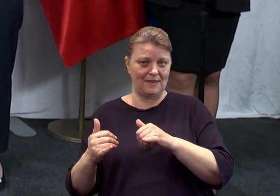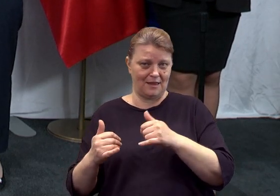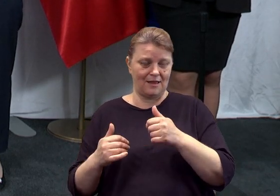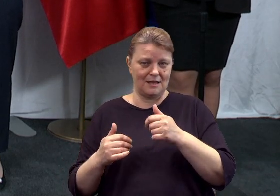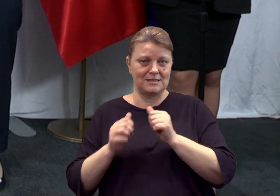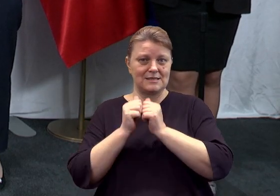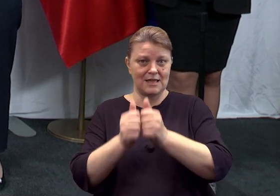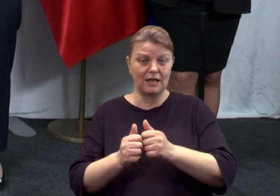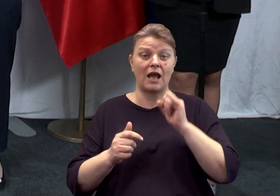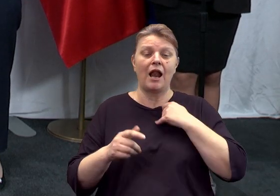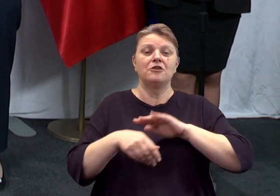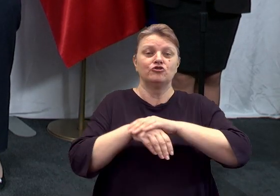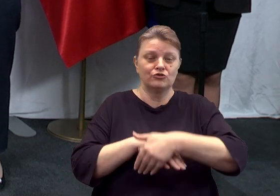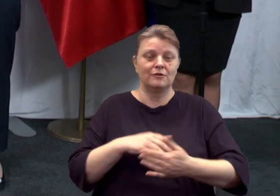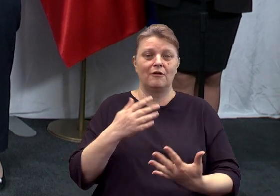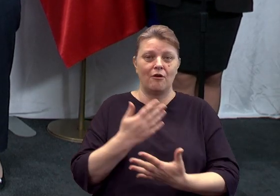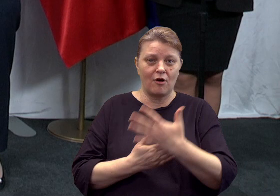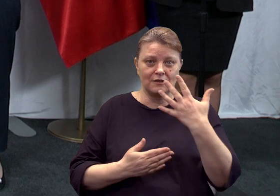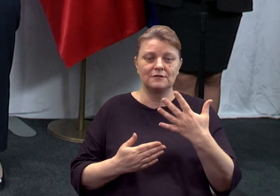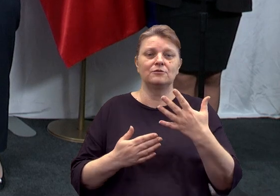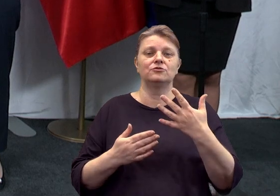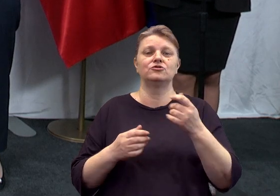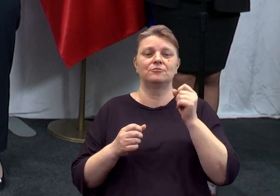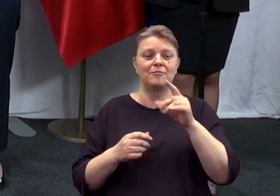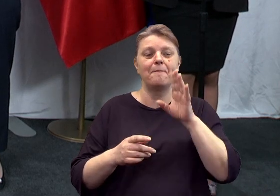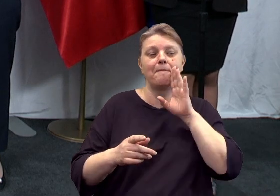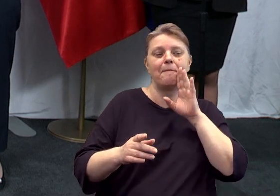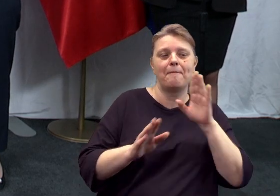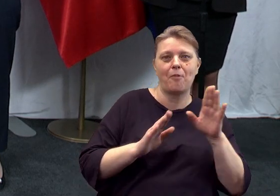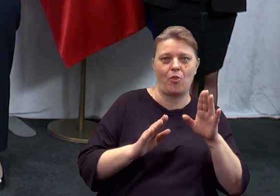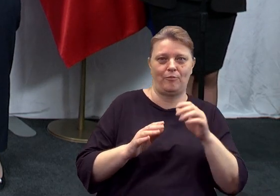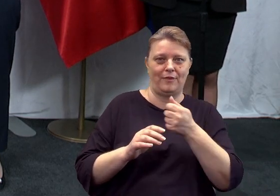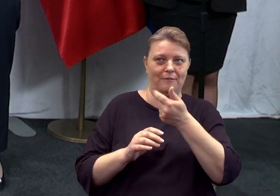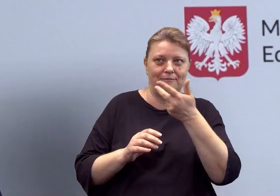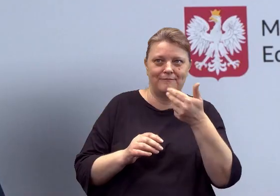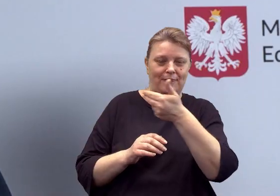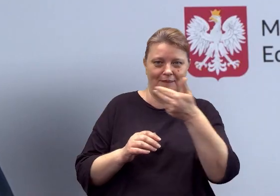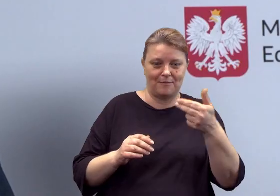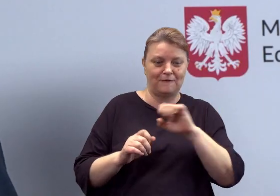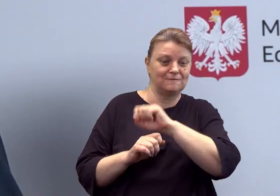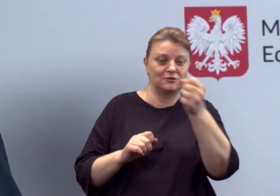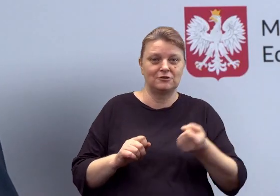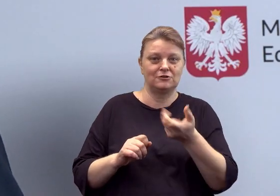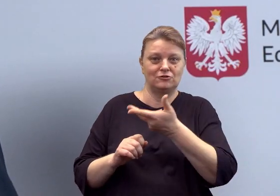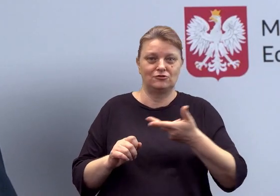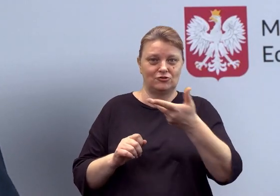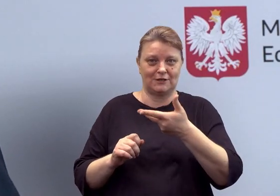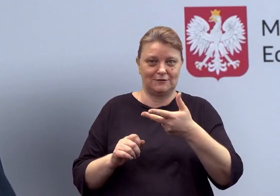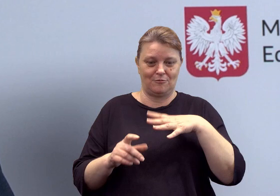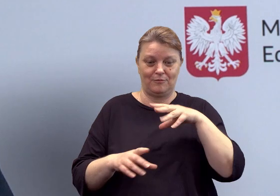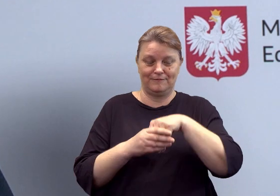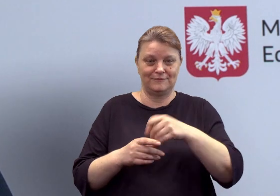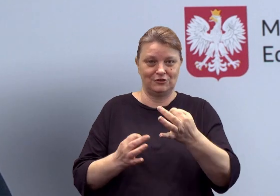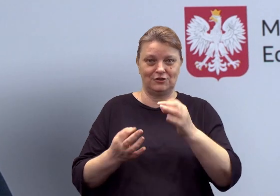okazało się, że są także pola do podobnego spojrzenia wszystkich trzech stron uczestniczących w dzisiejszym